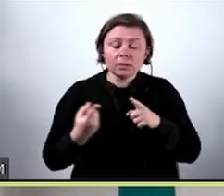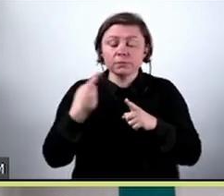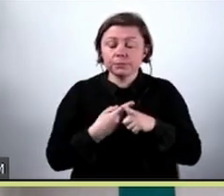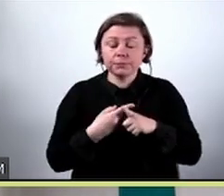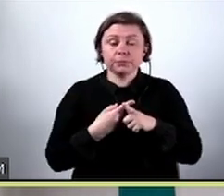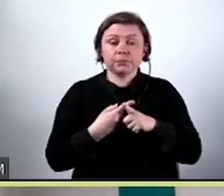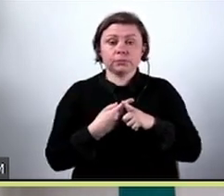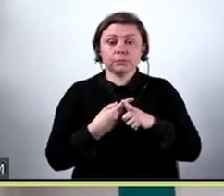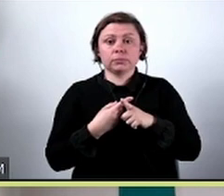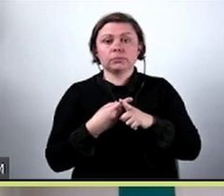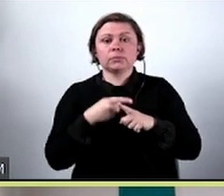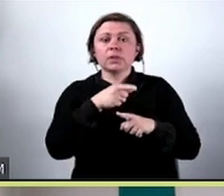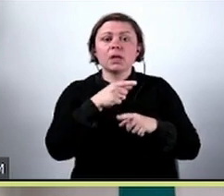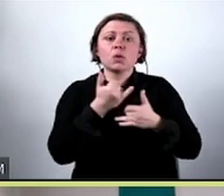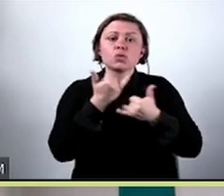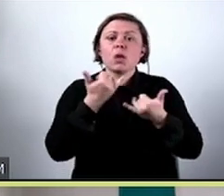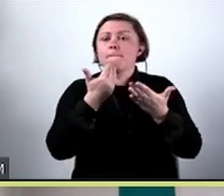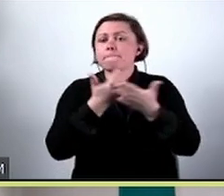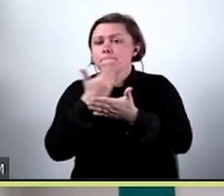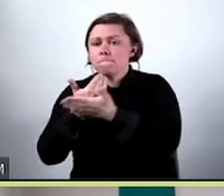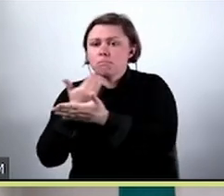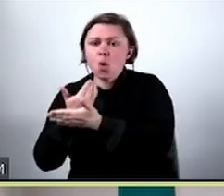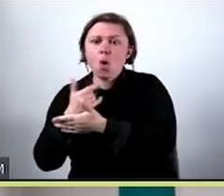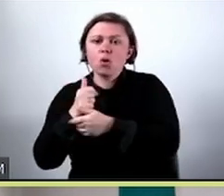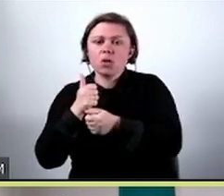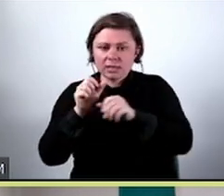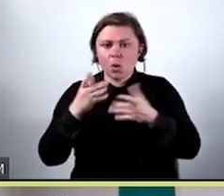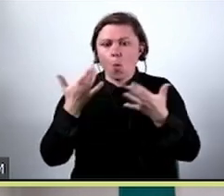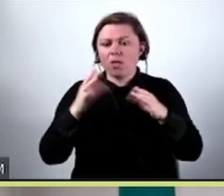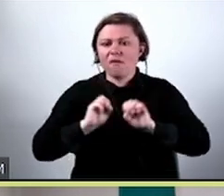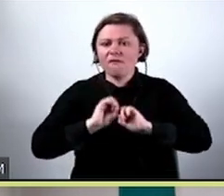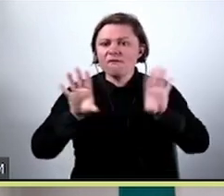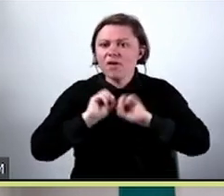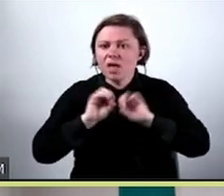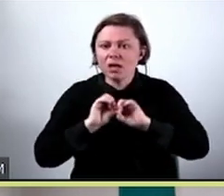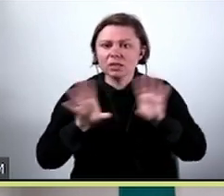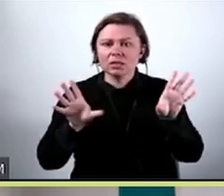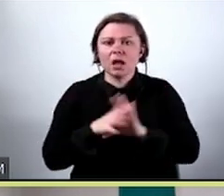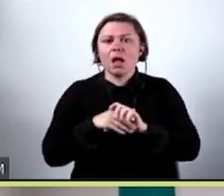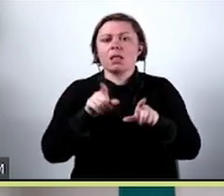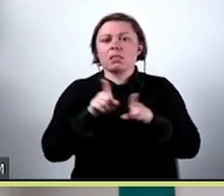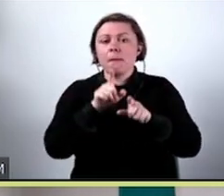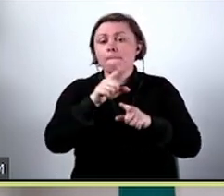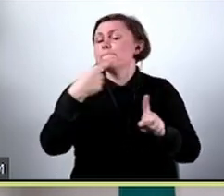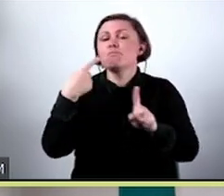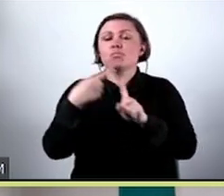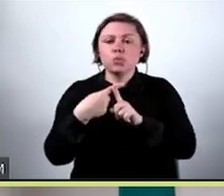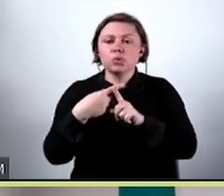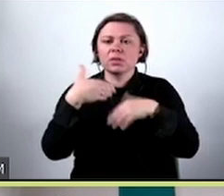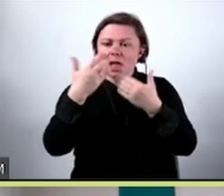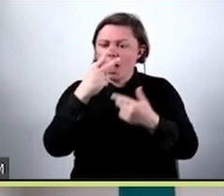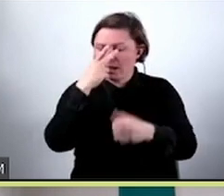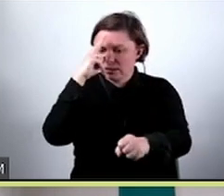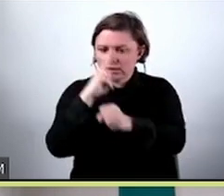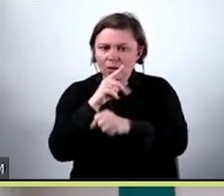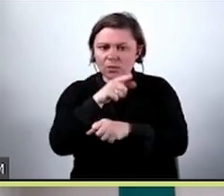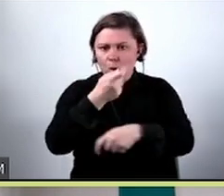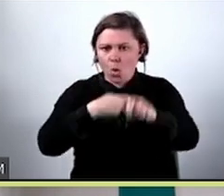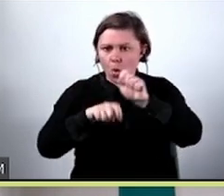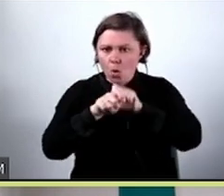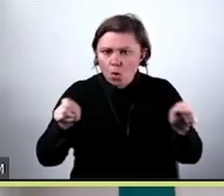Dodatkowo tego typu modele, które są wyjaśnialne, mają ten plus, że budują zaufanie do rozwiązania.